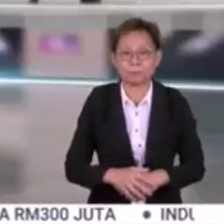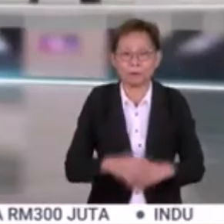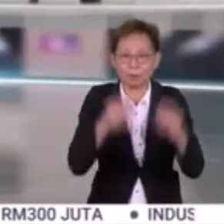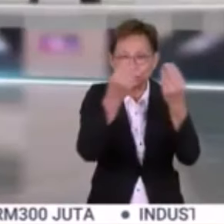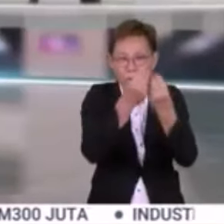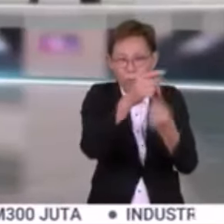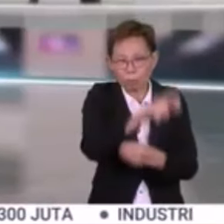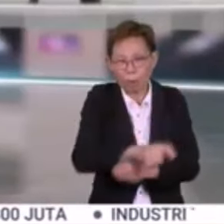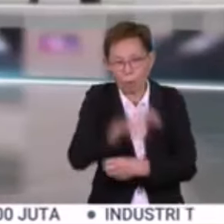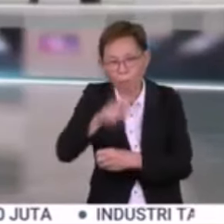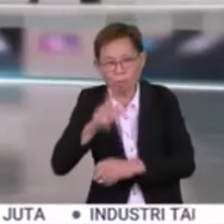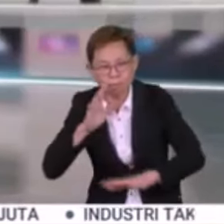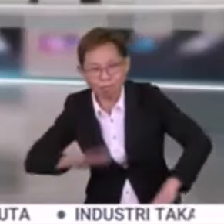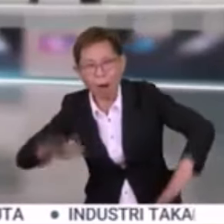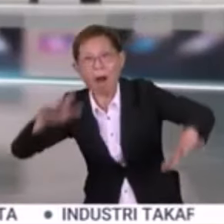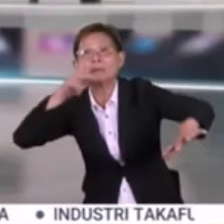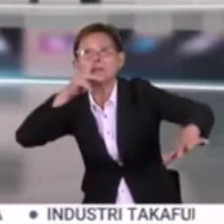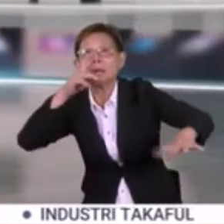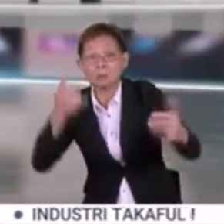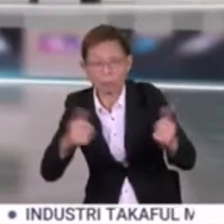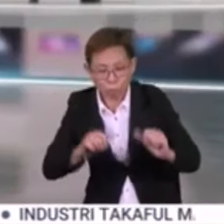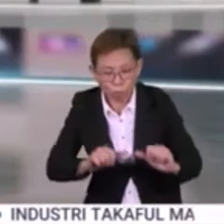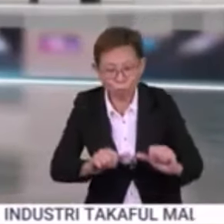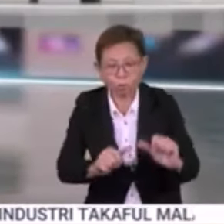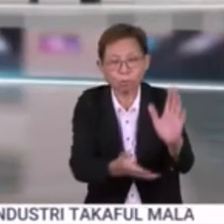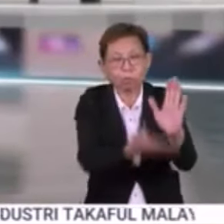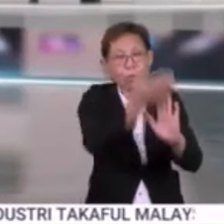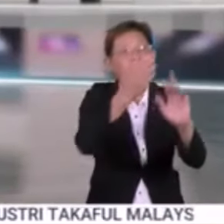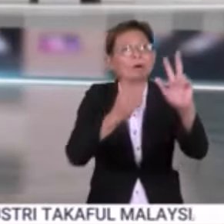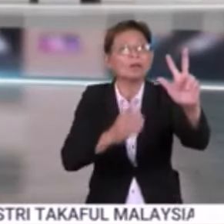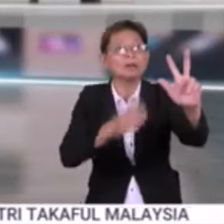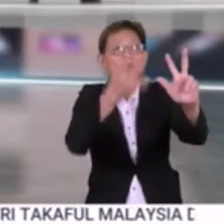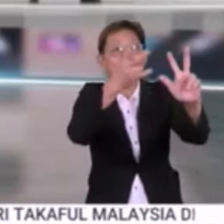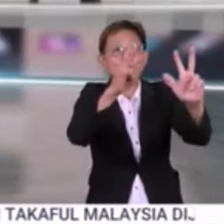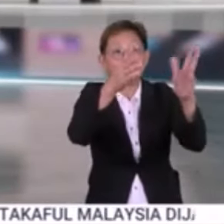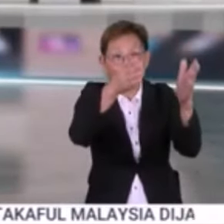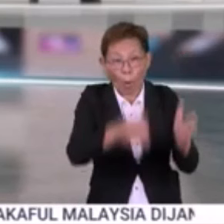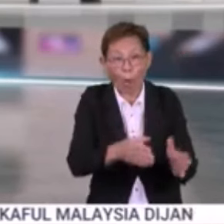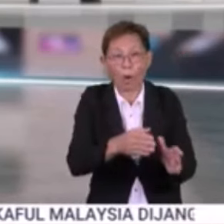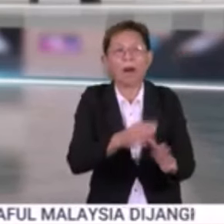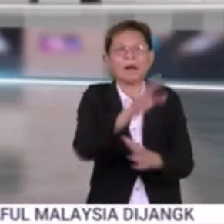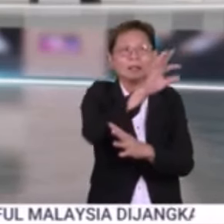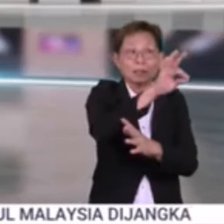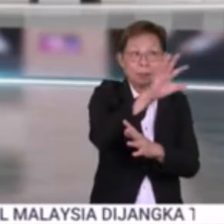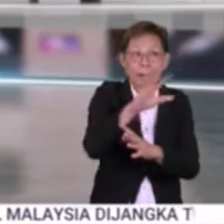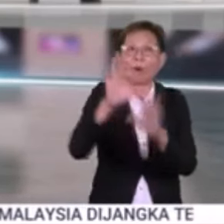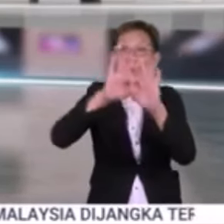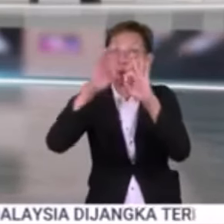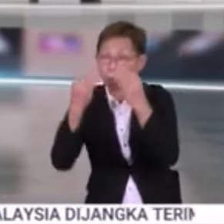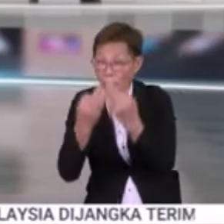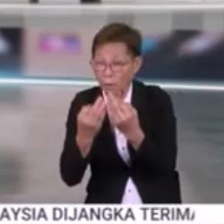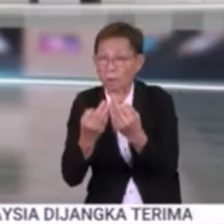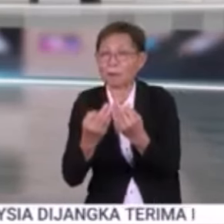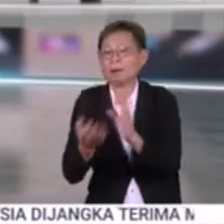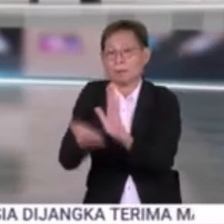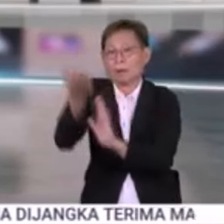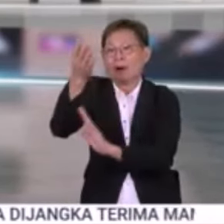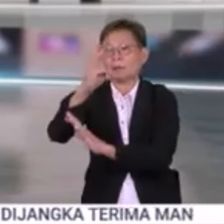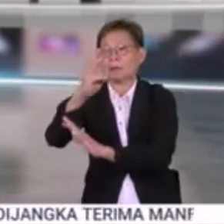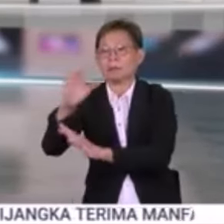Jumlah penduduk terjejas banjir di Kedah terus meningkat dari 317 orang dari 65 keluarga kepada